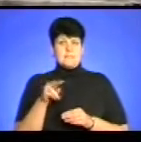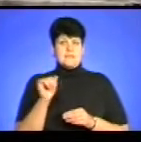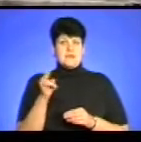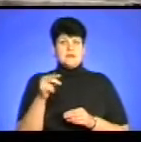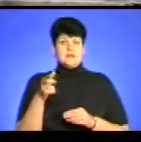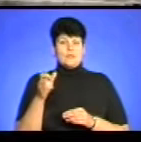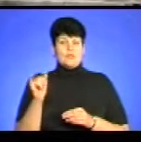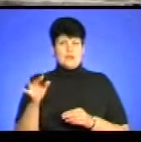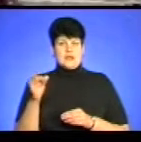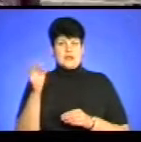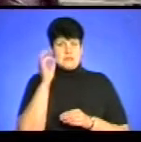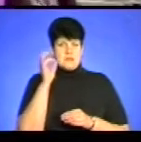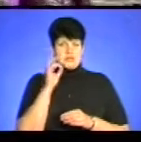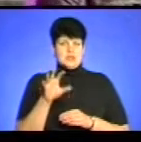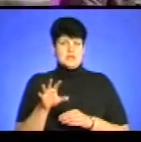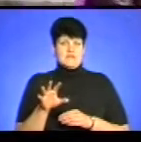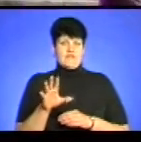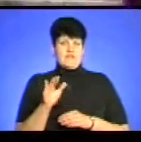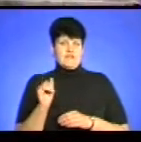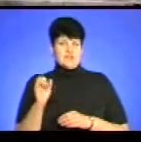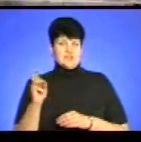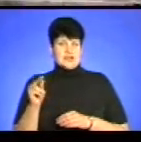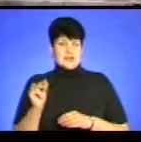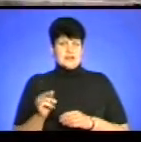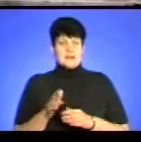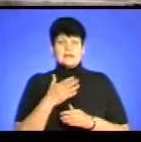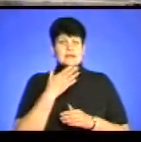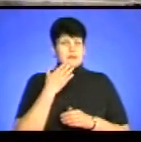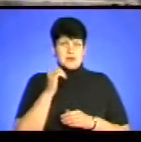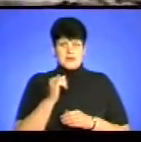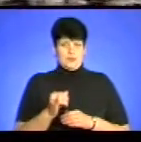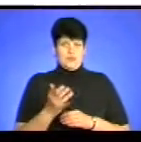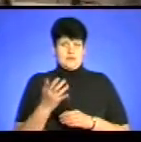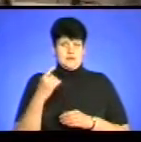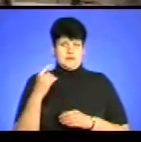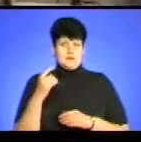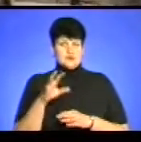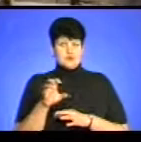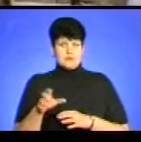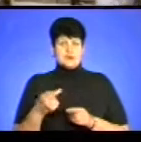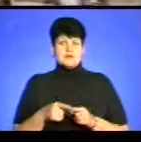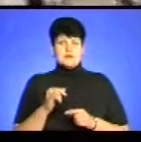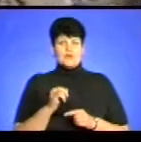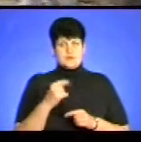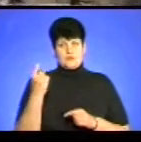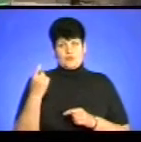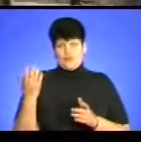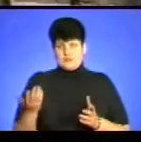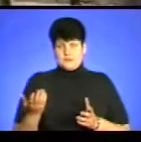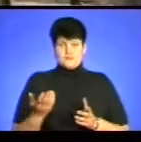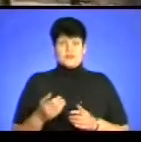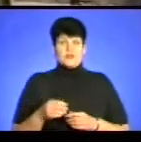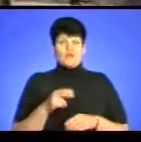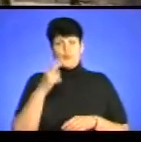з німецькими вівчарками. Це хороші собачки, вони розумні, немає поганих собак, є недолугі господарі. Поліції це не цікаво, оскільки на